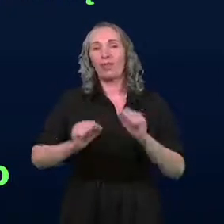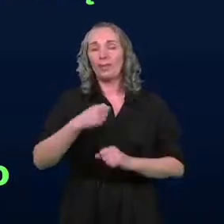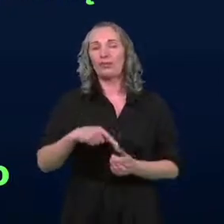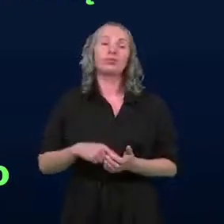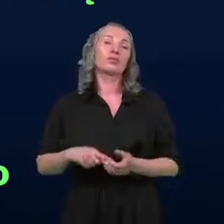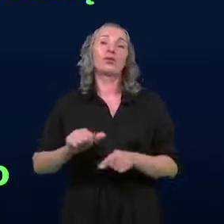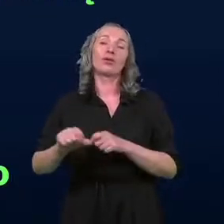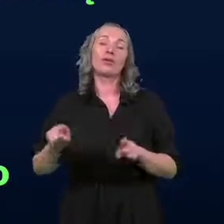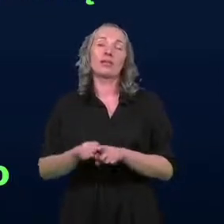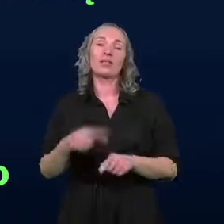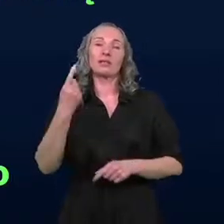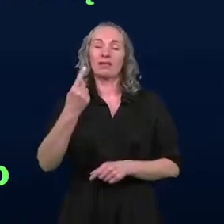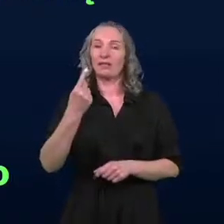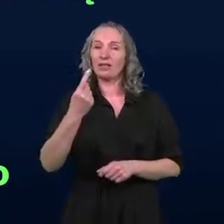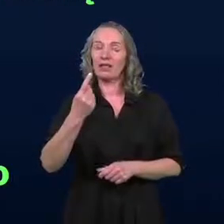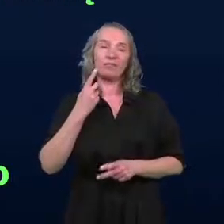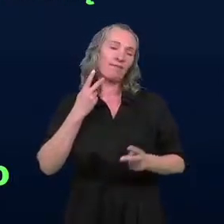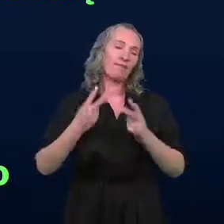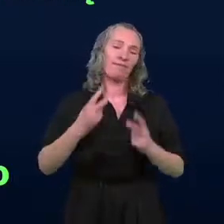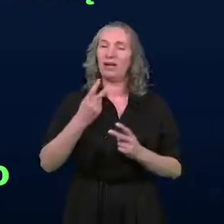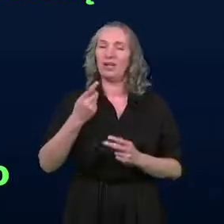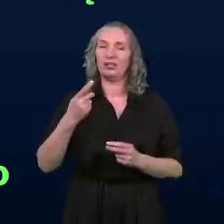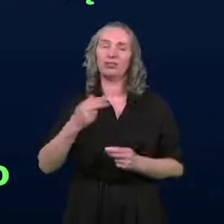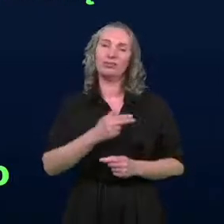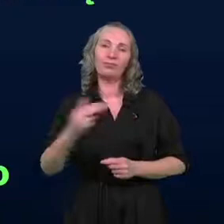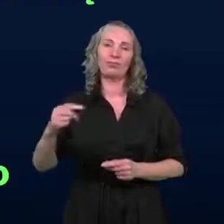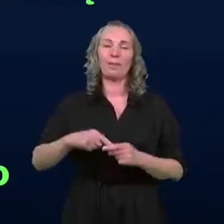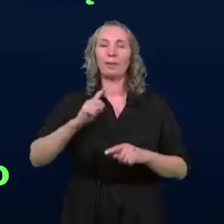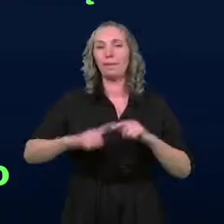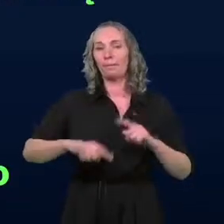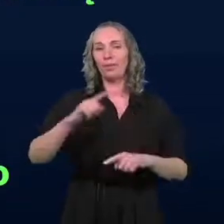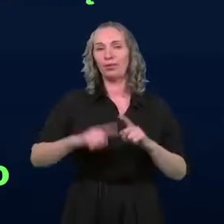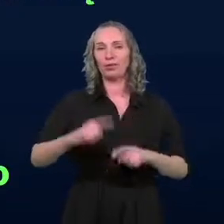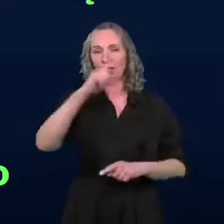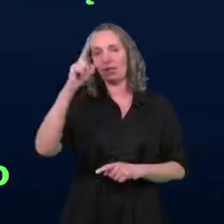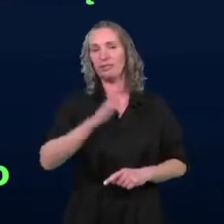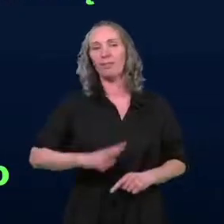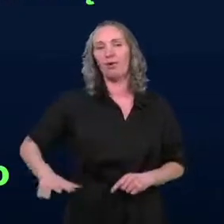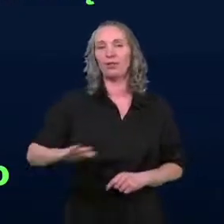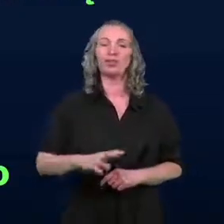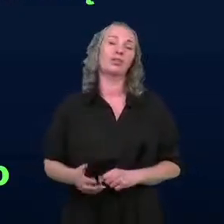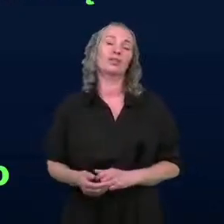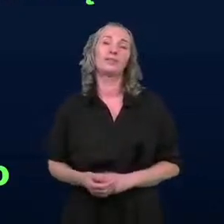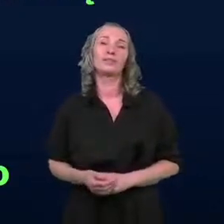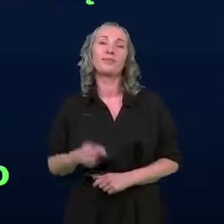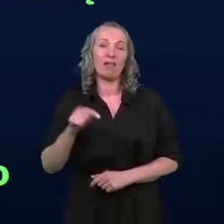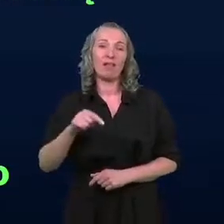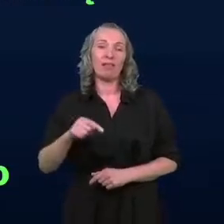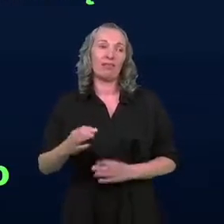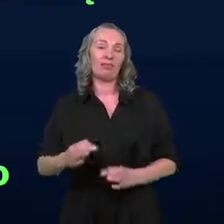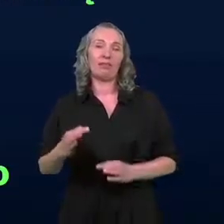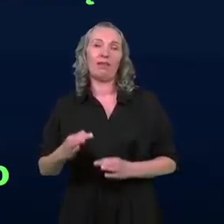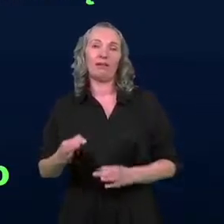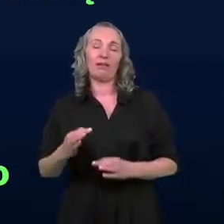można powiedzieć, jeden z takich kluczowych naszych elementów polityki społecznej. W tej chwili